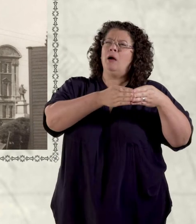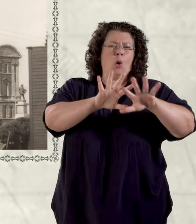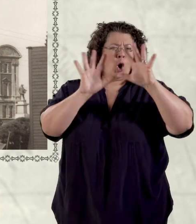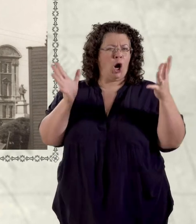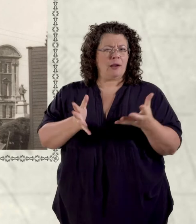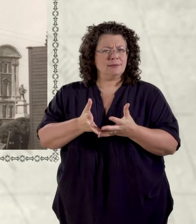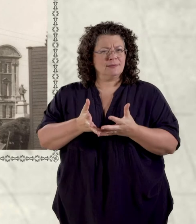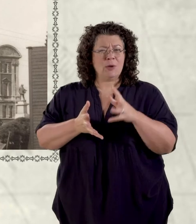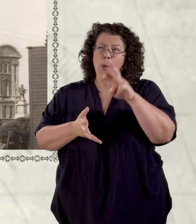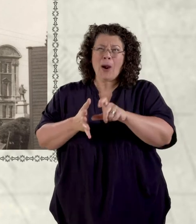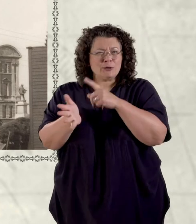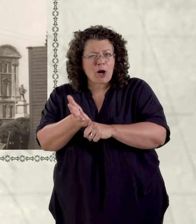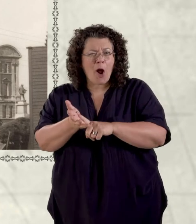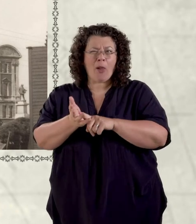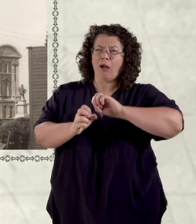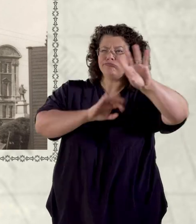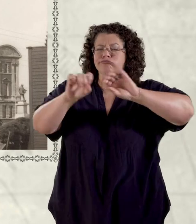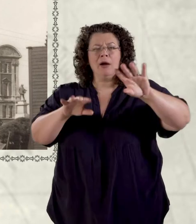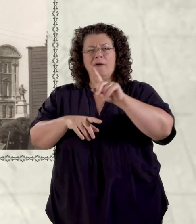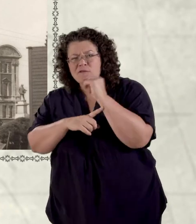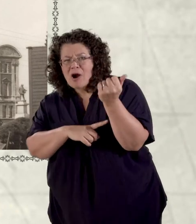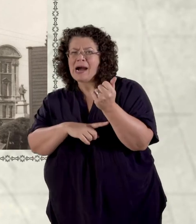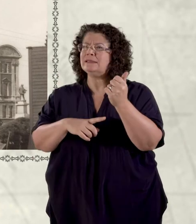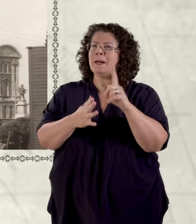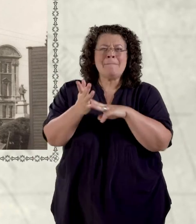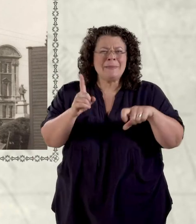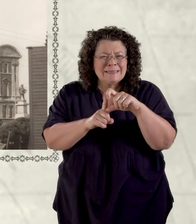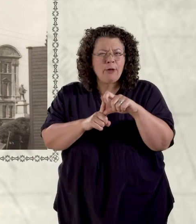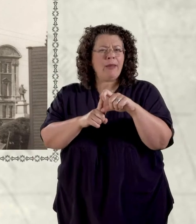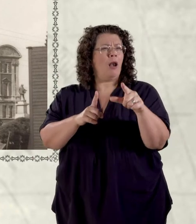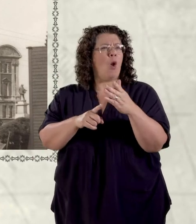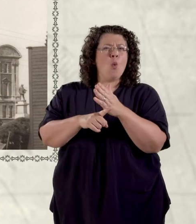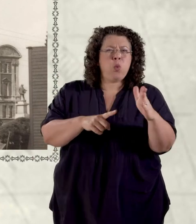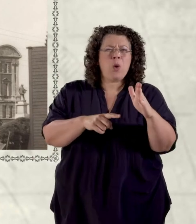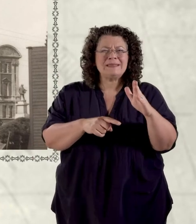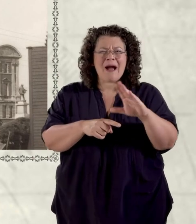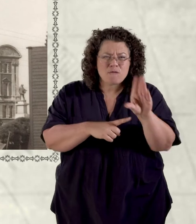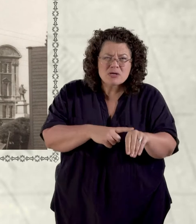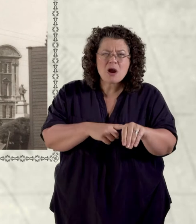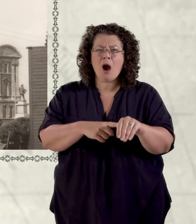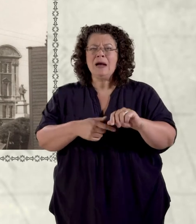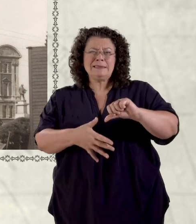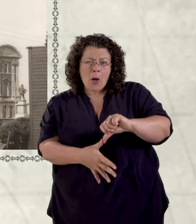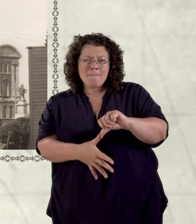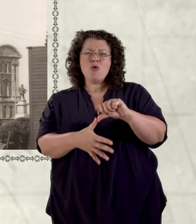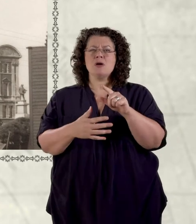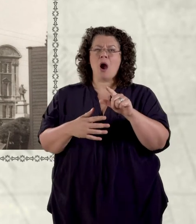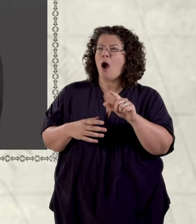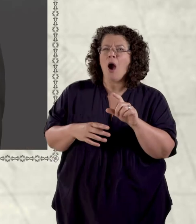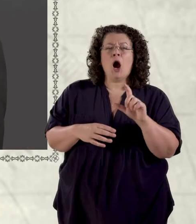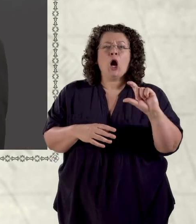glô. David Davis, the Ocean Coal Company Limited a draws y byd i gyd.